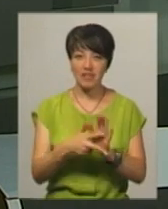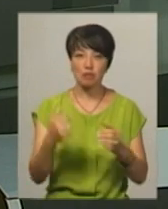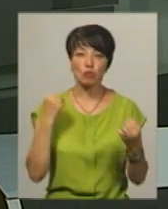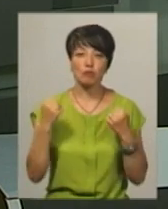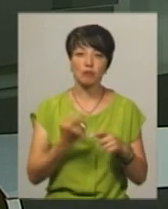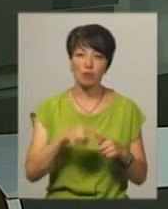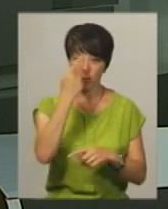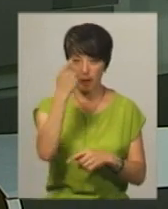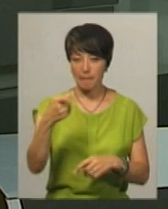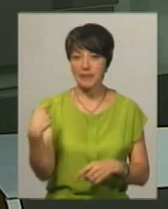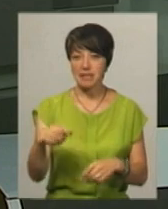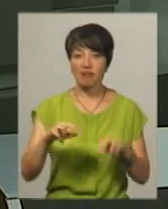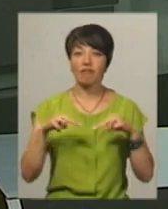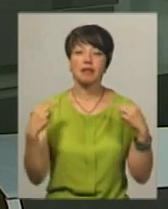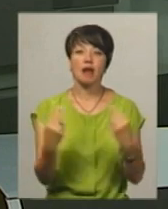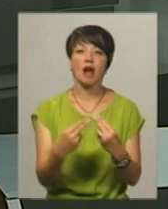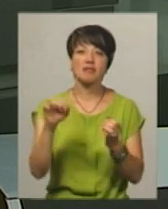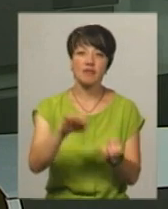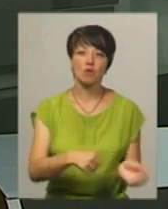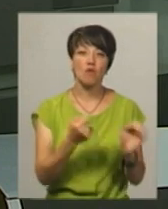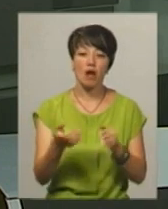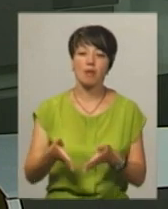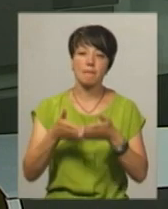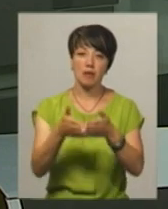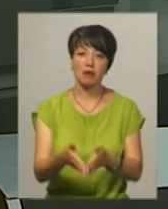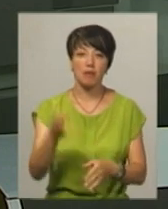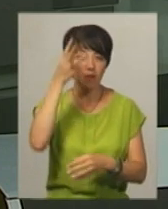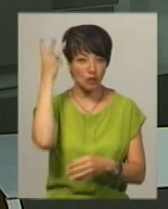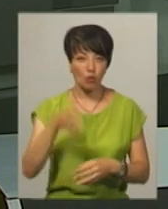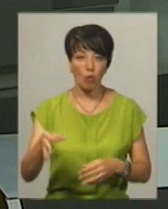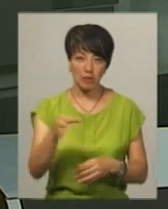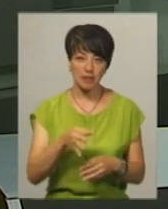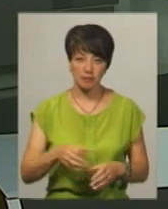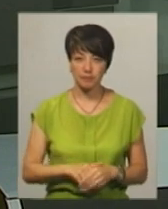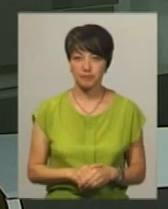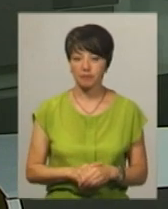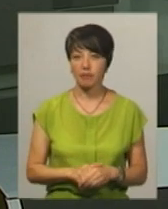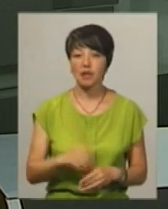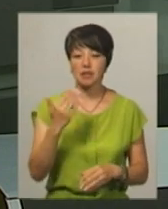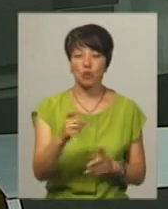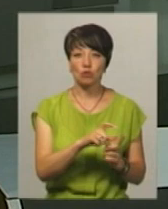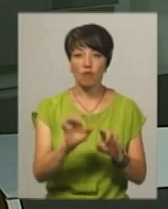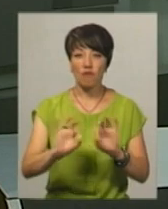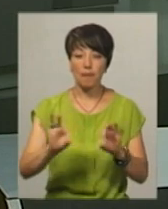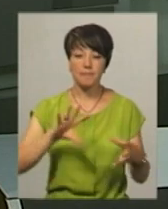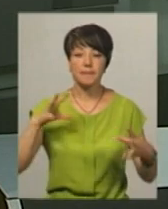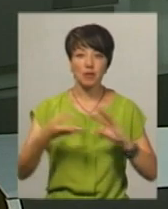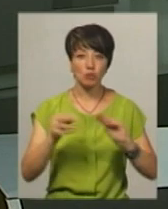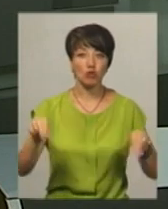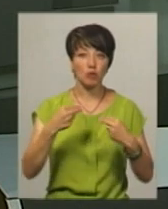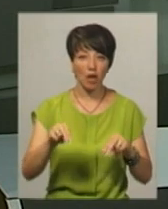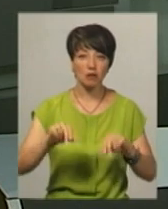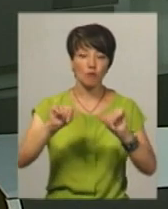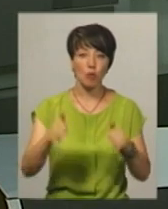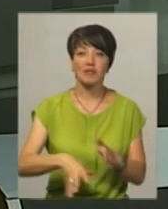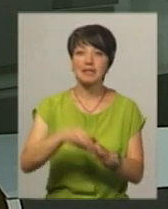Про це повідомив президент Федерації висловання на Байдарках і Каної Хмельницької області Віктор Флерчук. За його словами, за підсумками чемпіонату буде